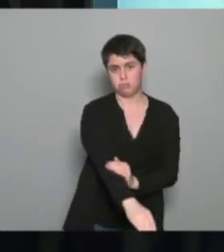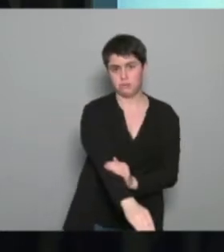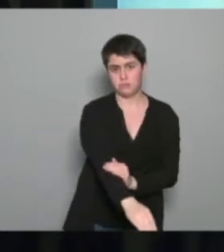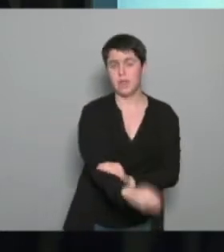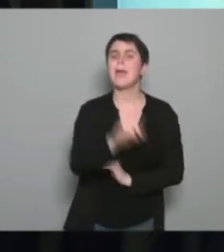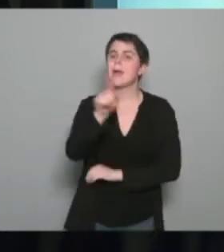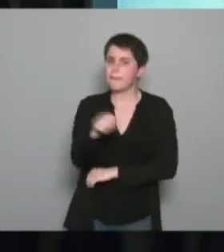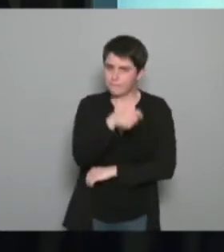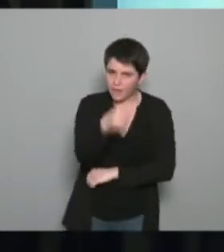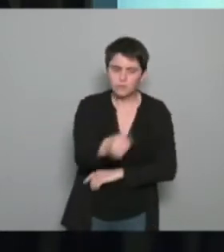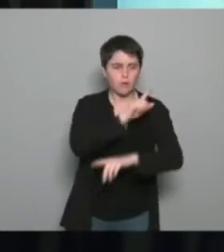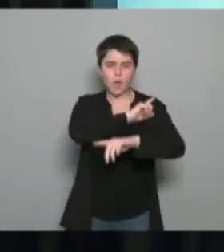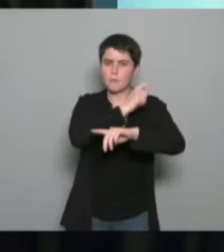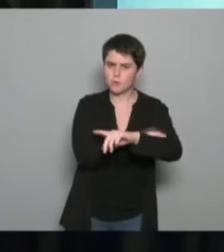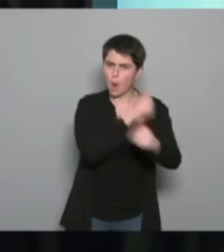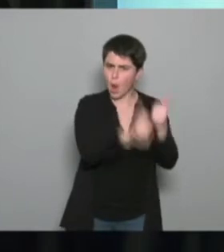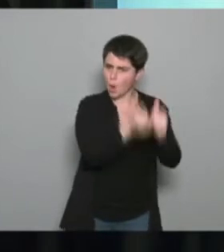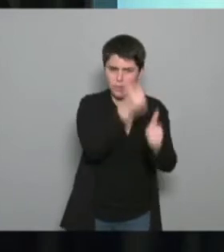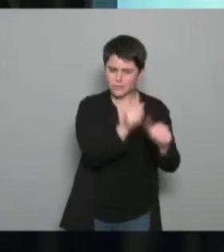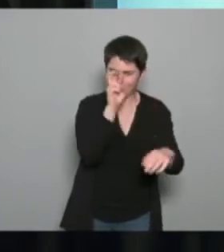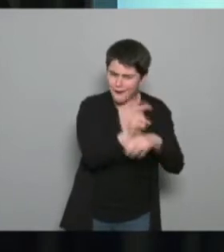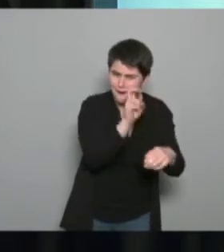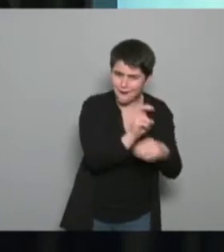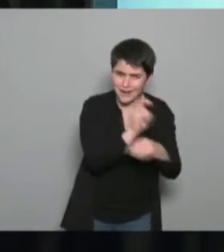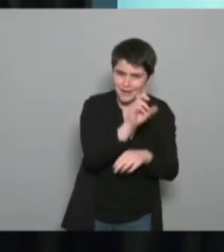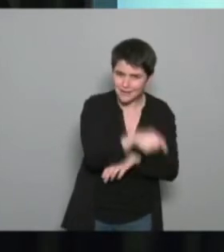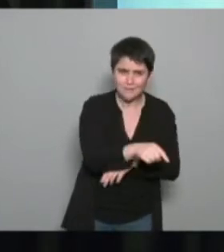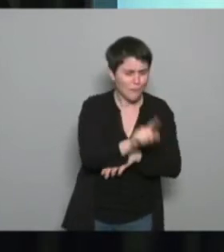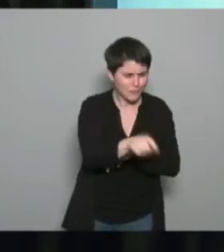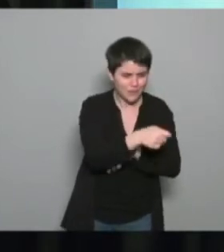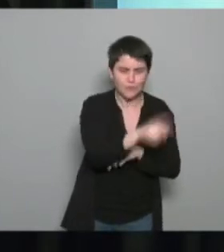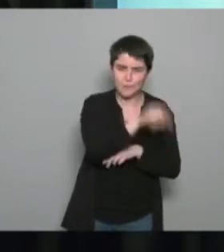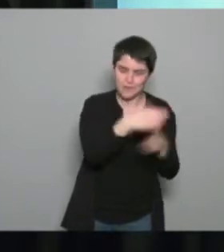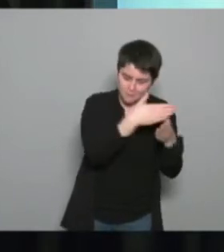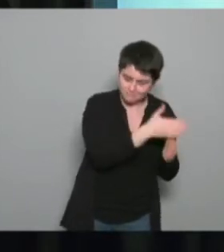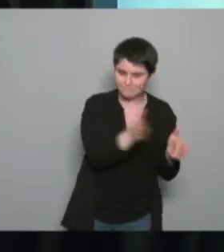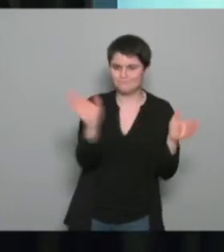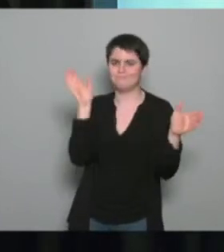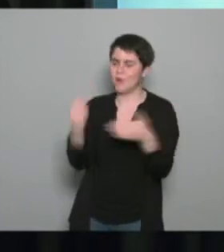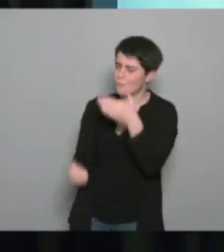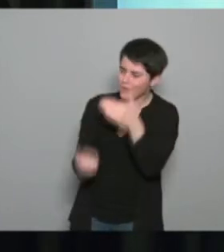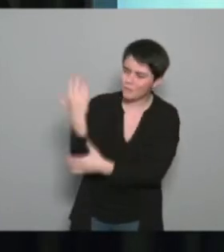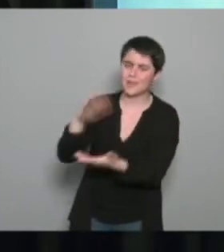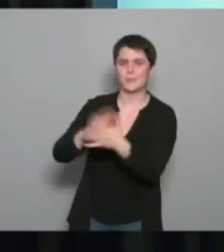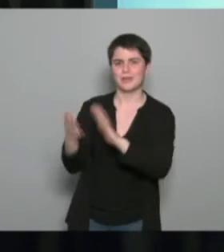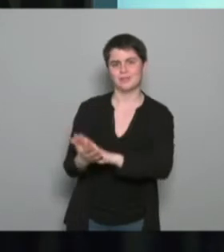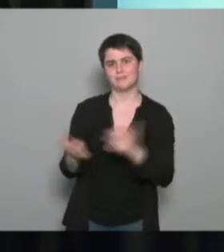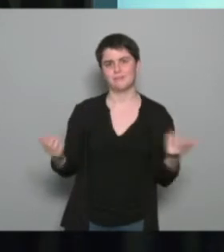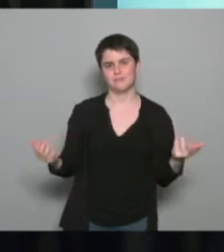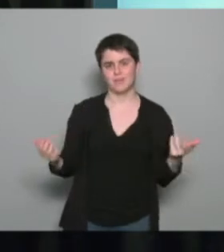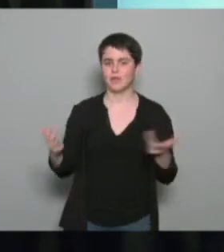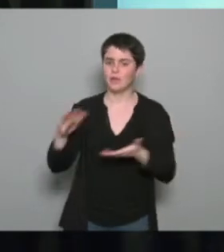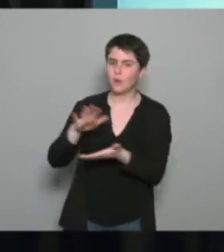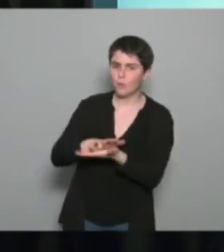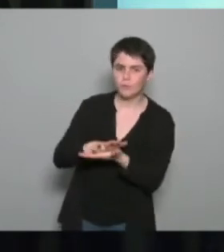coeur de métier à l'activité sportive compétitive c'est indispensable mais il faut aussi ouvrir son champ d'action vers les nouvelles pratiques que ce soit les